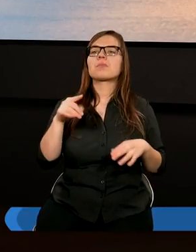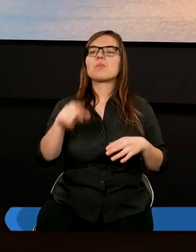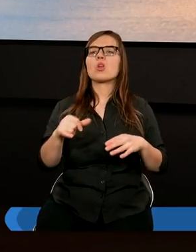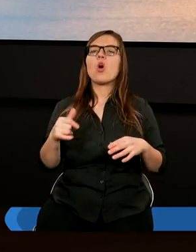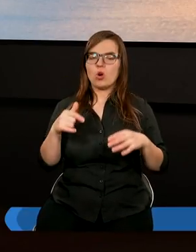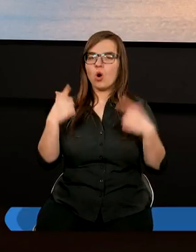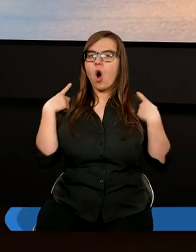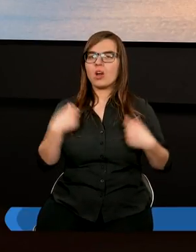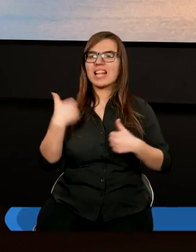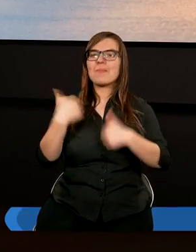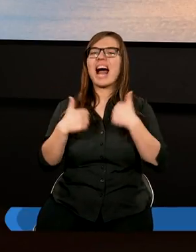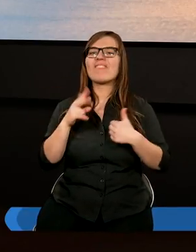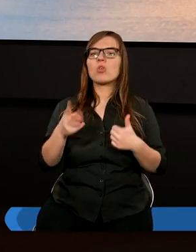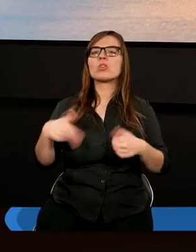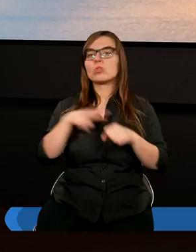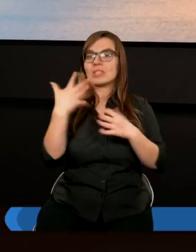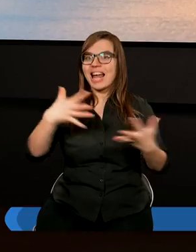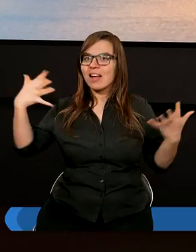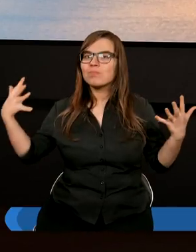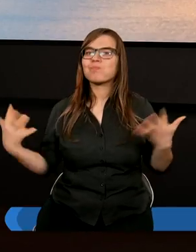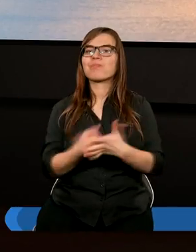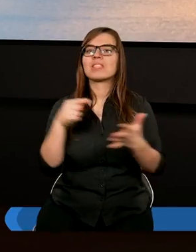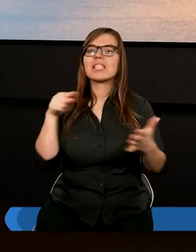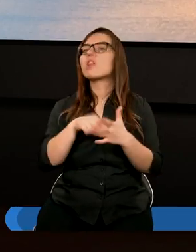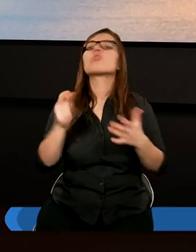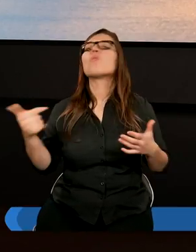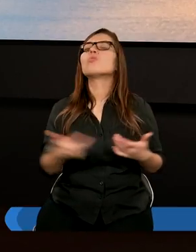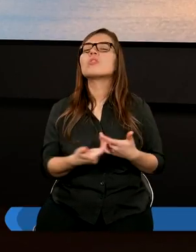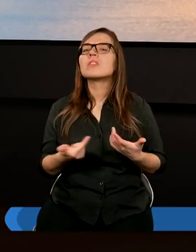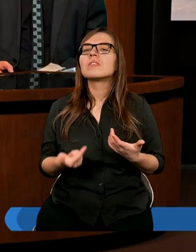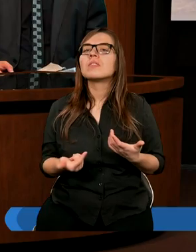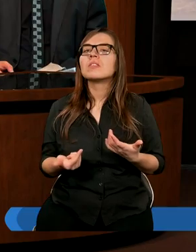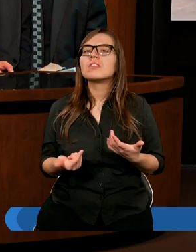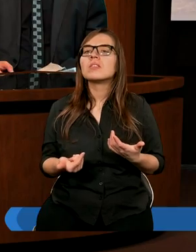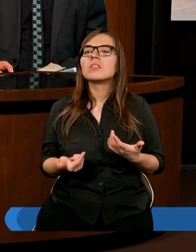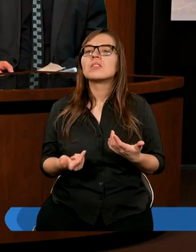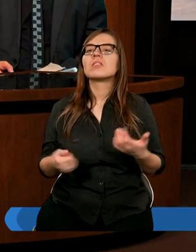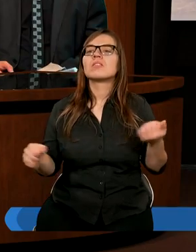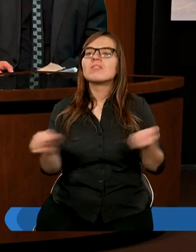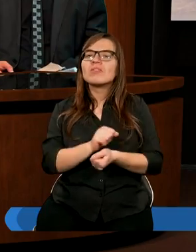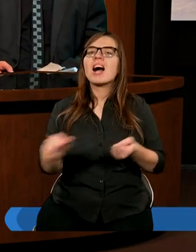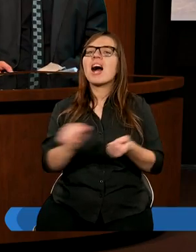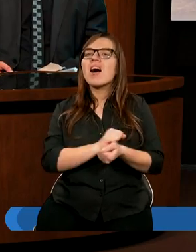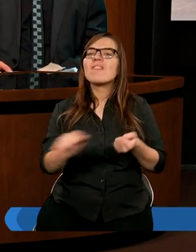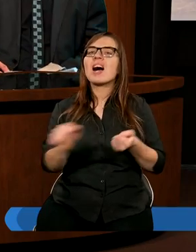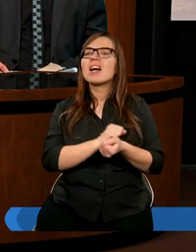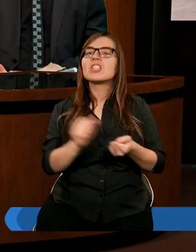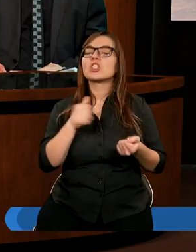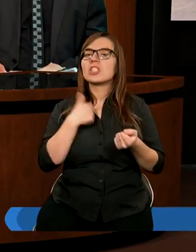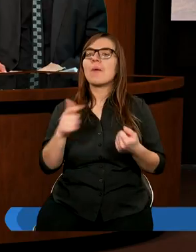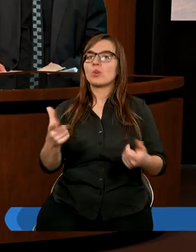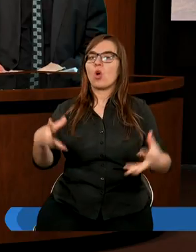zawodniku, który, jak chce coś osiągnąć, to co musi robić? Jeżeli zawodnik chce coś